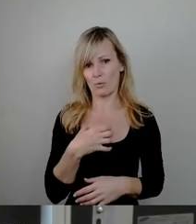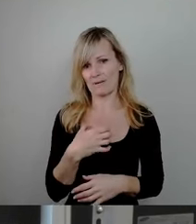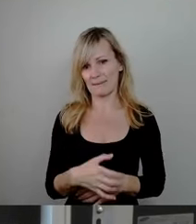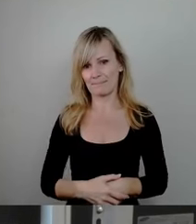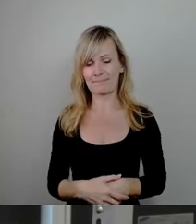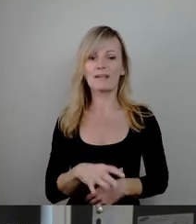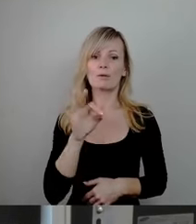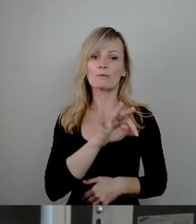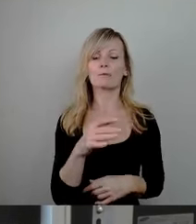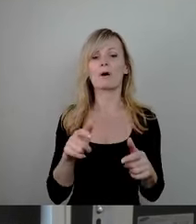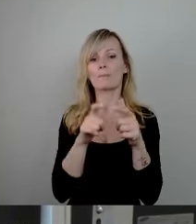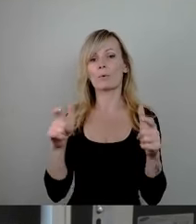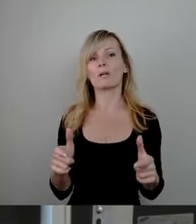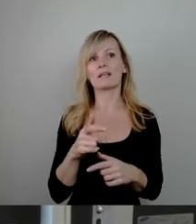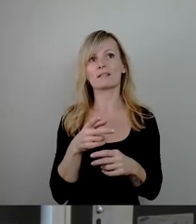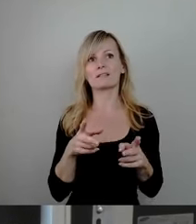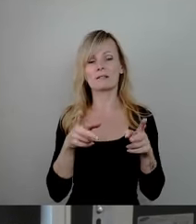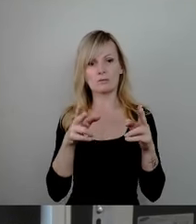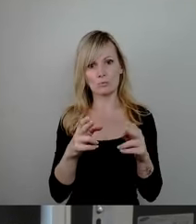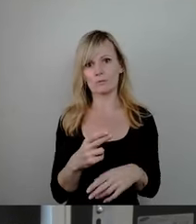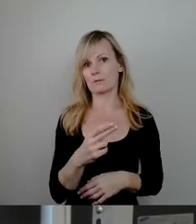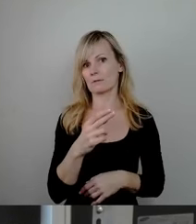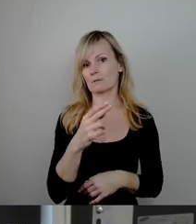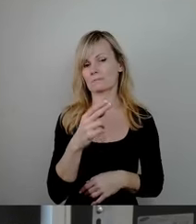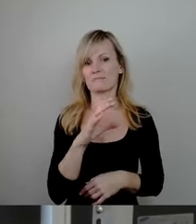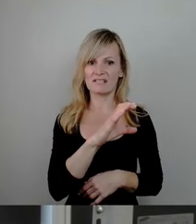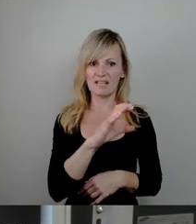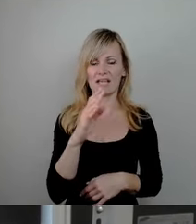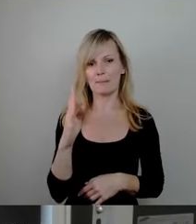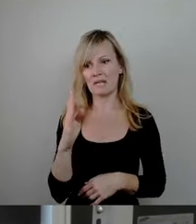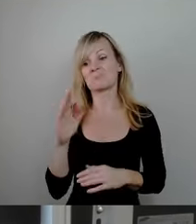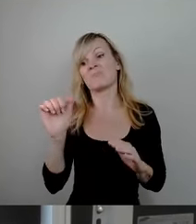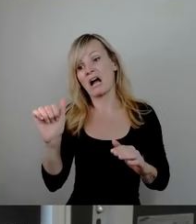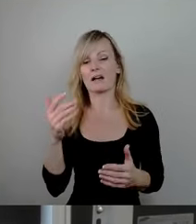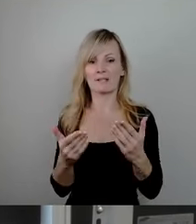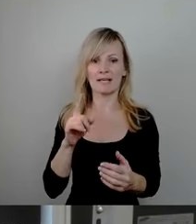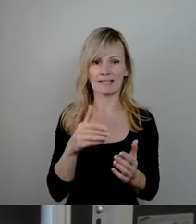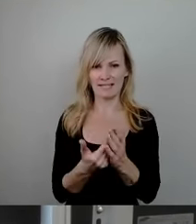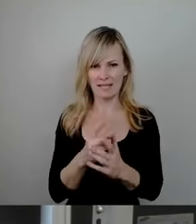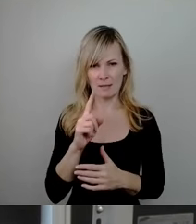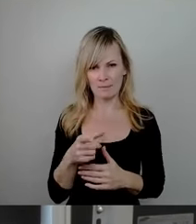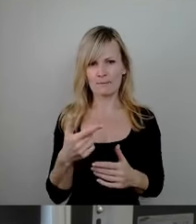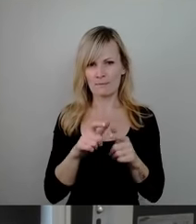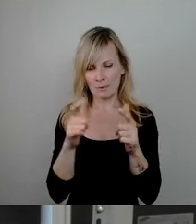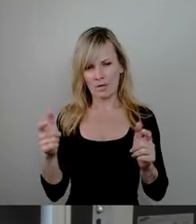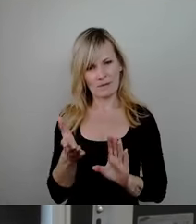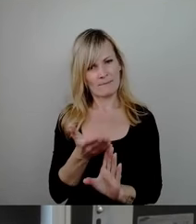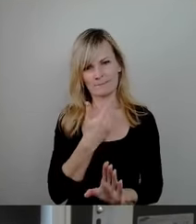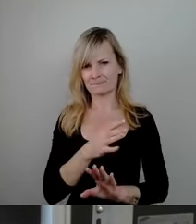C, wahrscheinlich auch für B und vielleicht auch für A, das Ende von dieser Brücke. Nun ist es ja so,